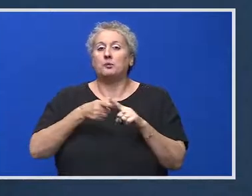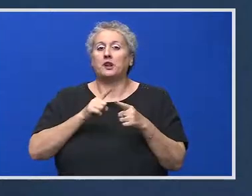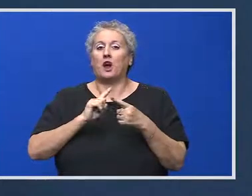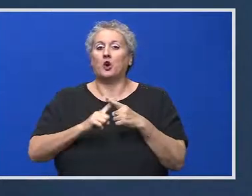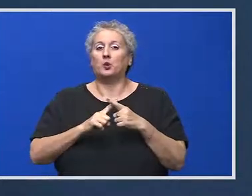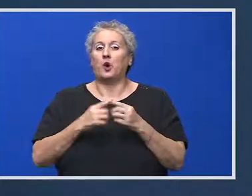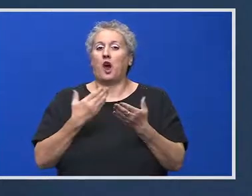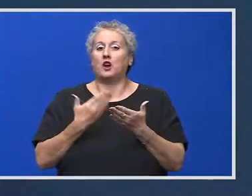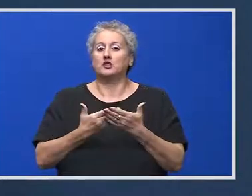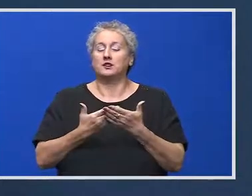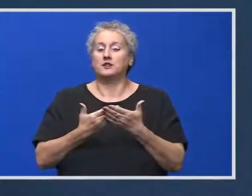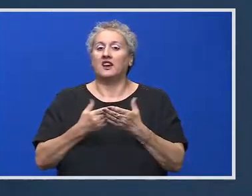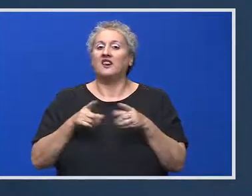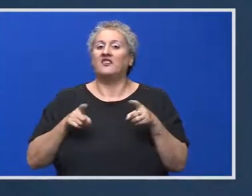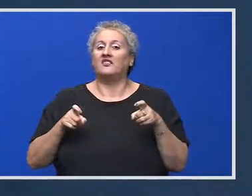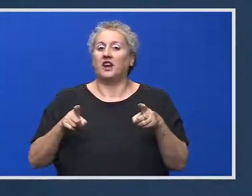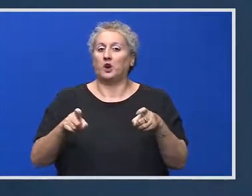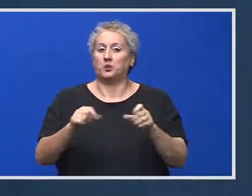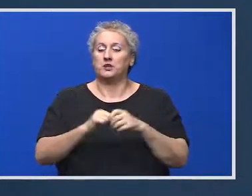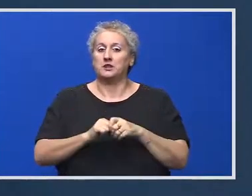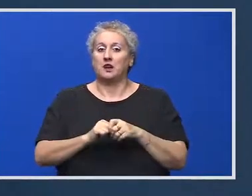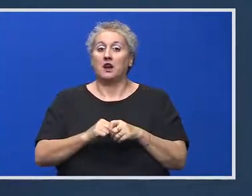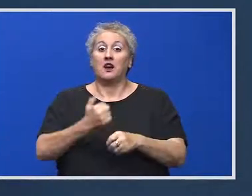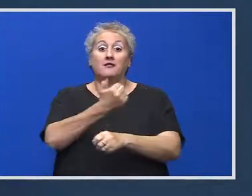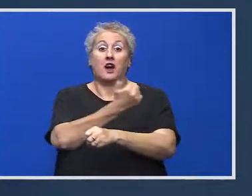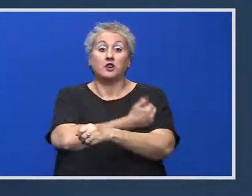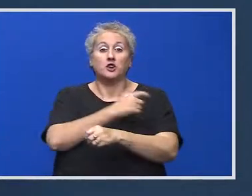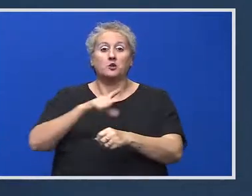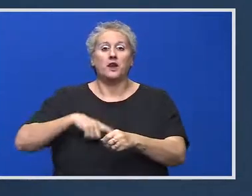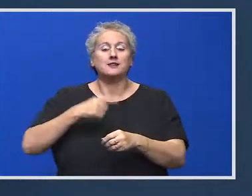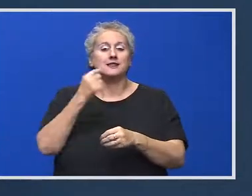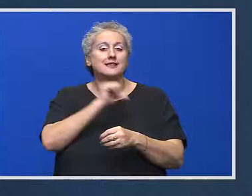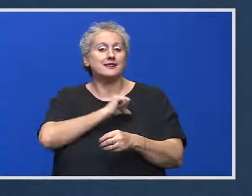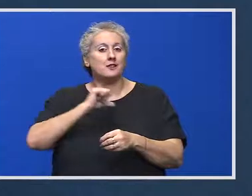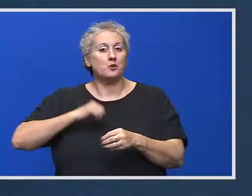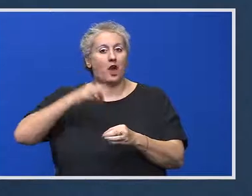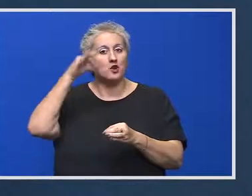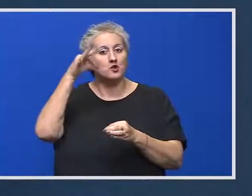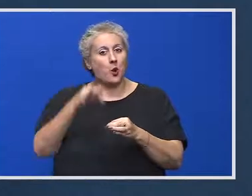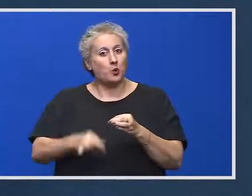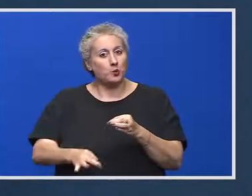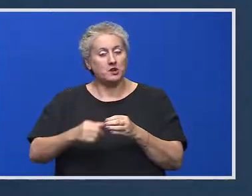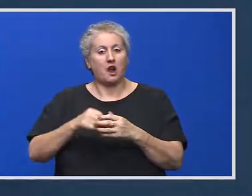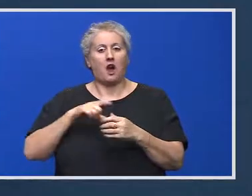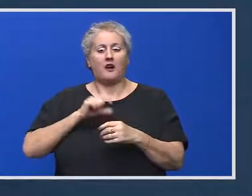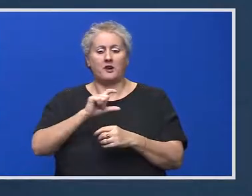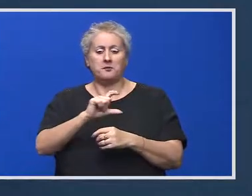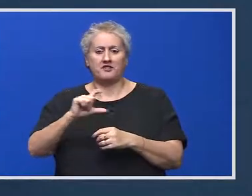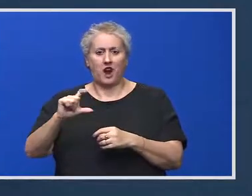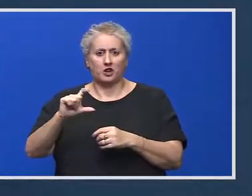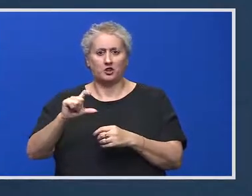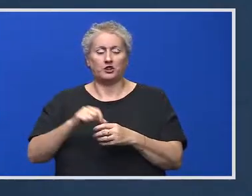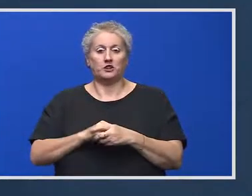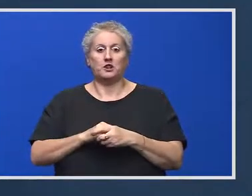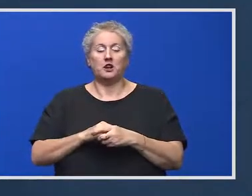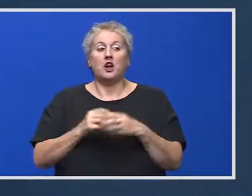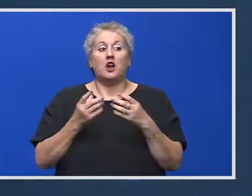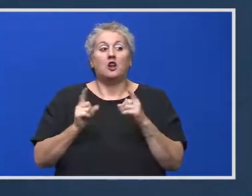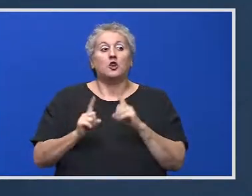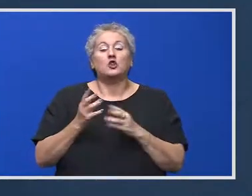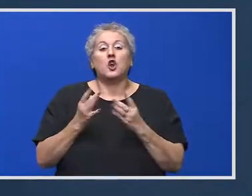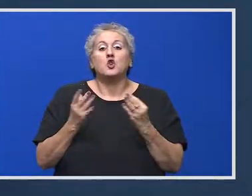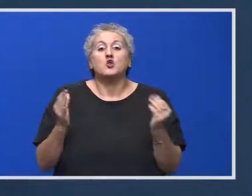acest virus. Vaccinul este singura soluție, avem vaccin, trebuie să ne vaccinăm. Totuși numărul